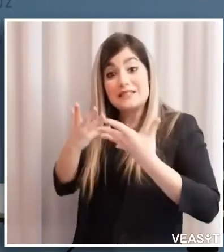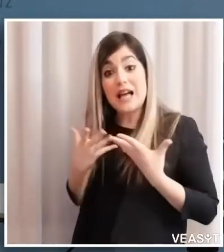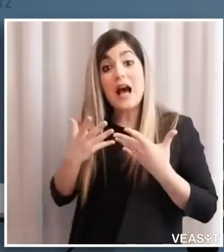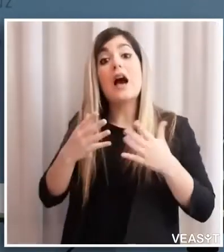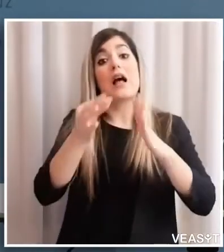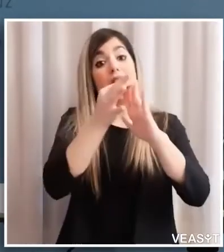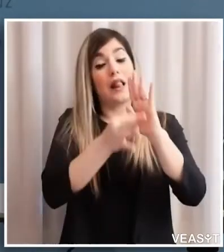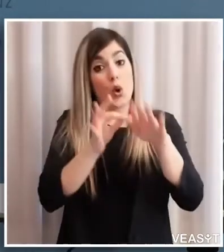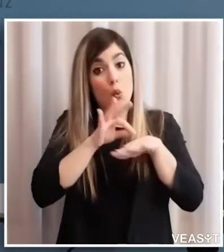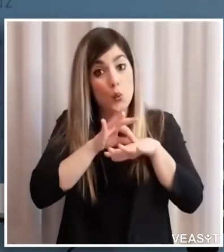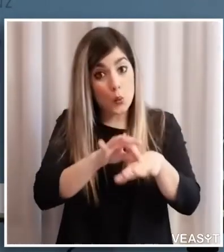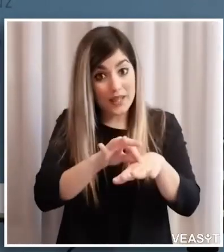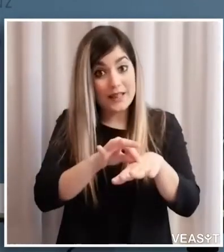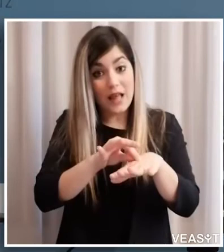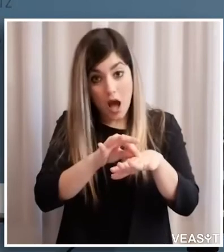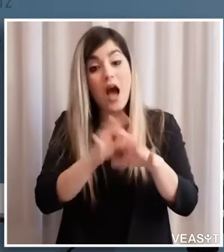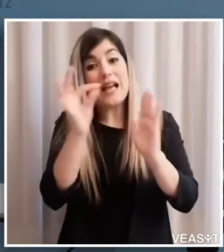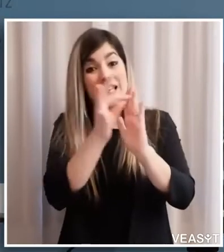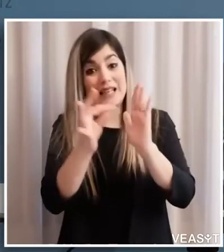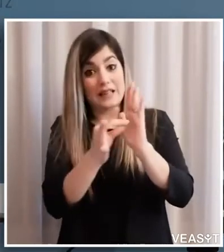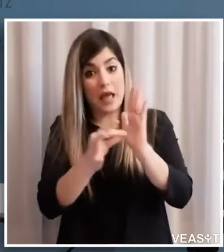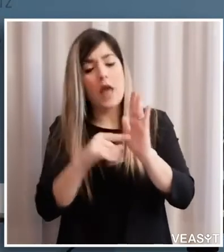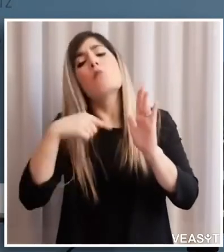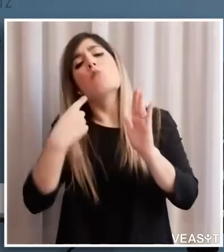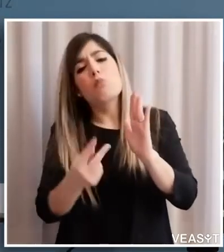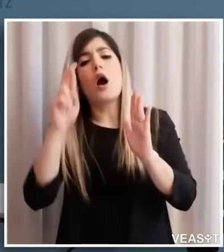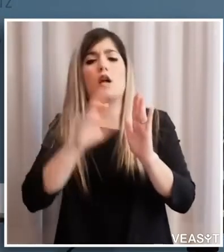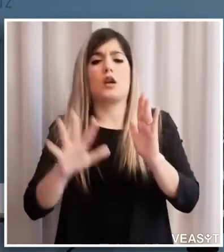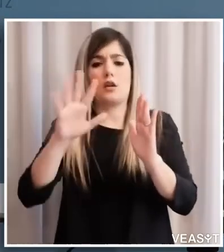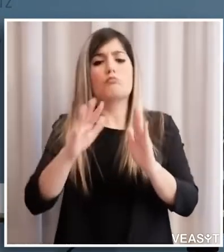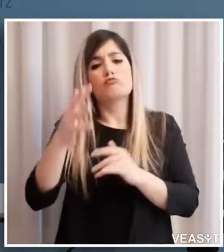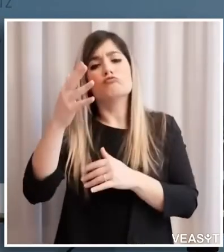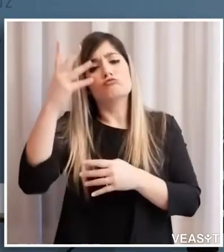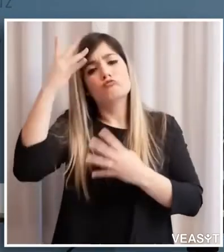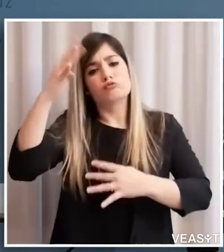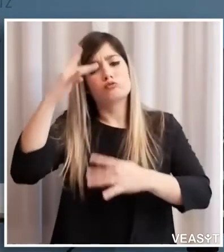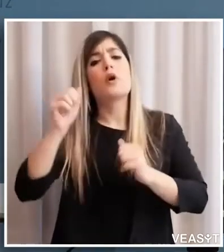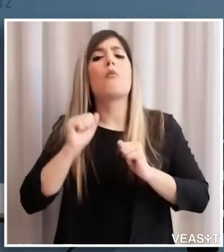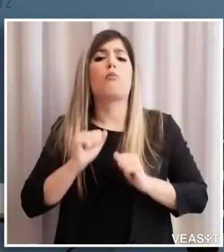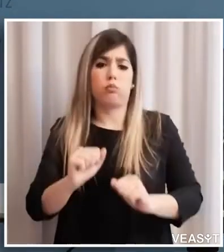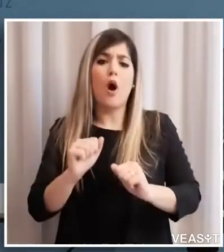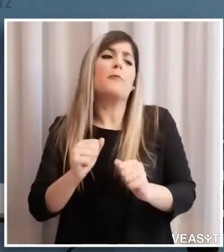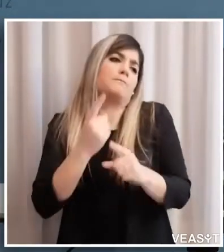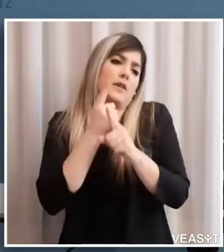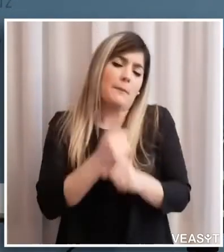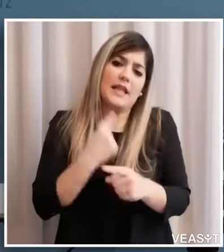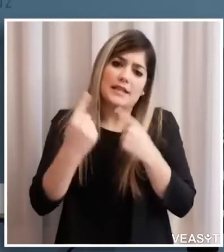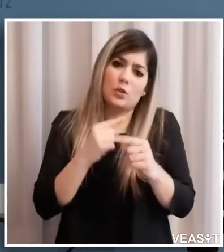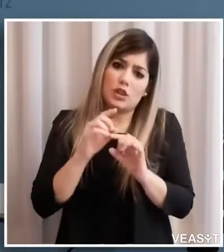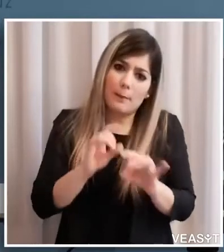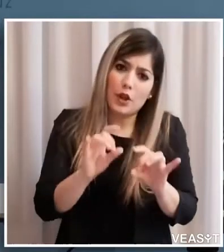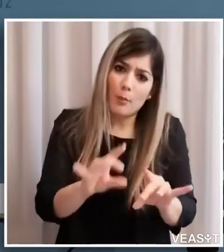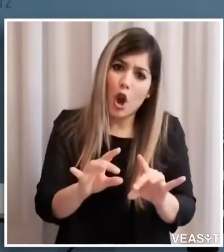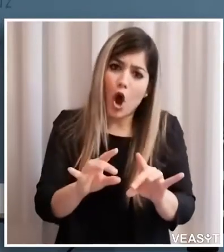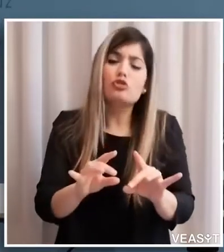questa inosservanza di questi criteri allovarare le strategie secondo la relativa a situazione epidemiologica ovviamente con tutte le prescrizioni che